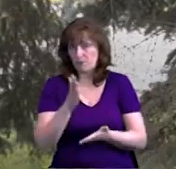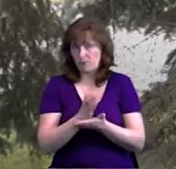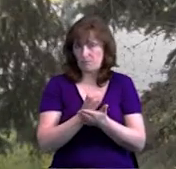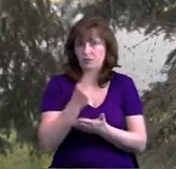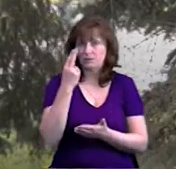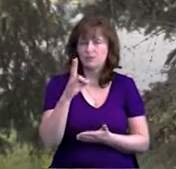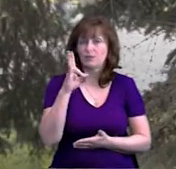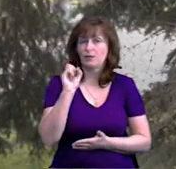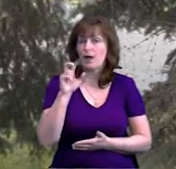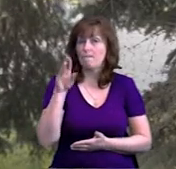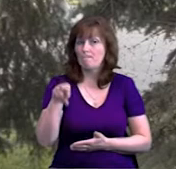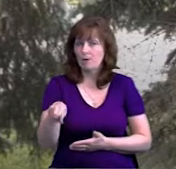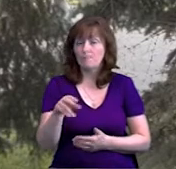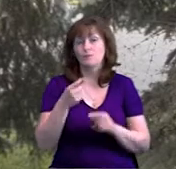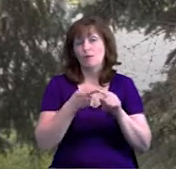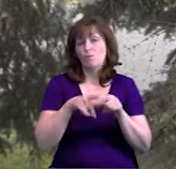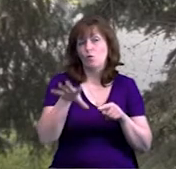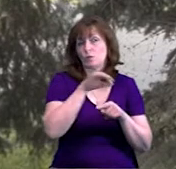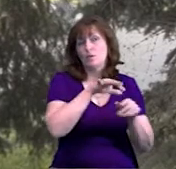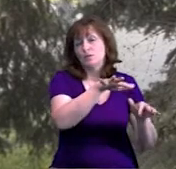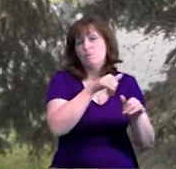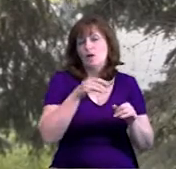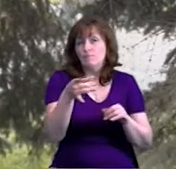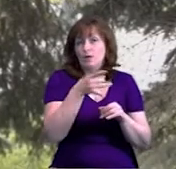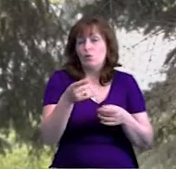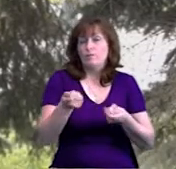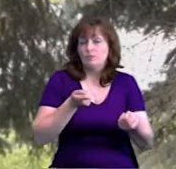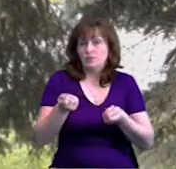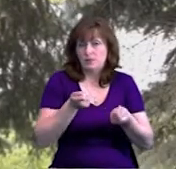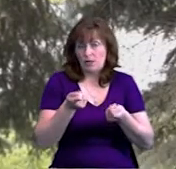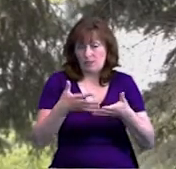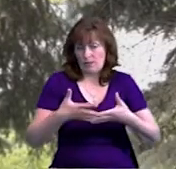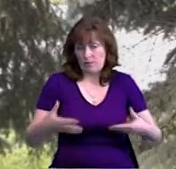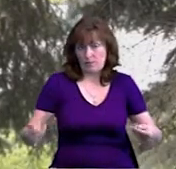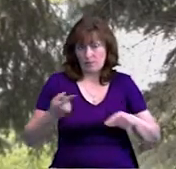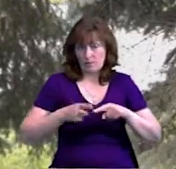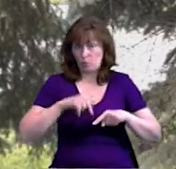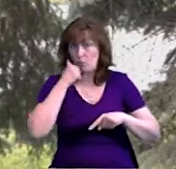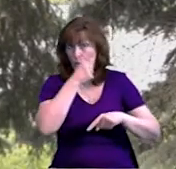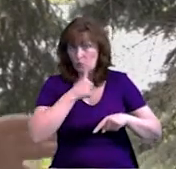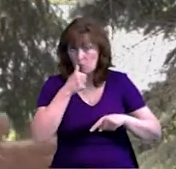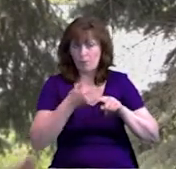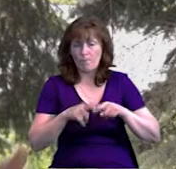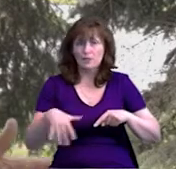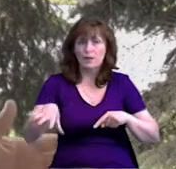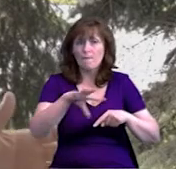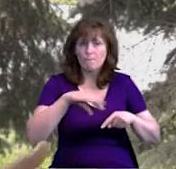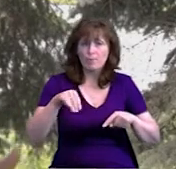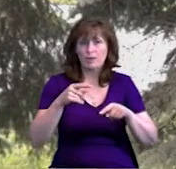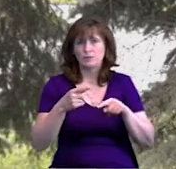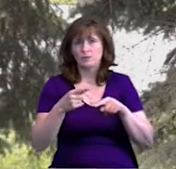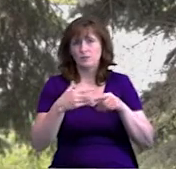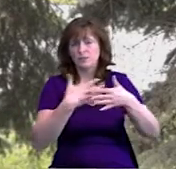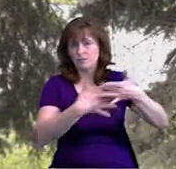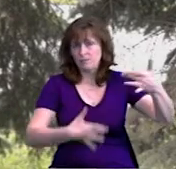ЦНАП міської ради, який ми забрали з районної адміністрації на весні цього року. Тому майже